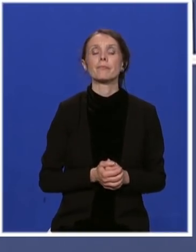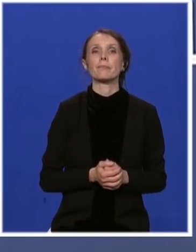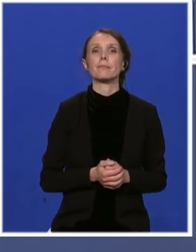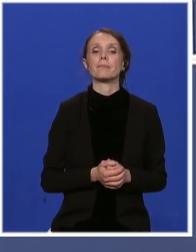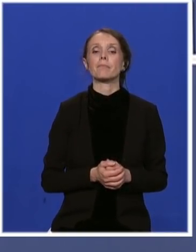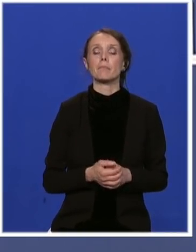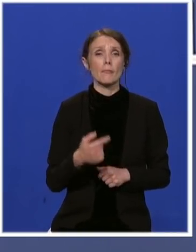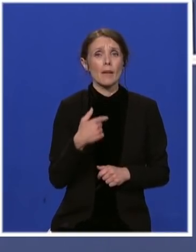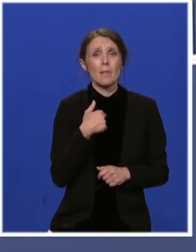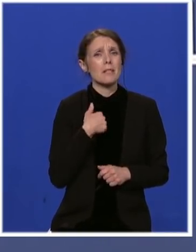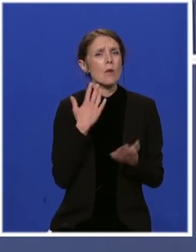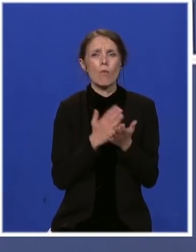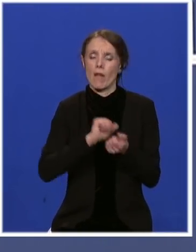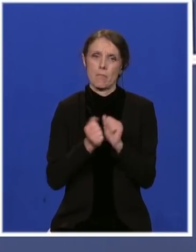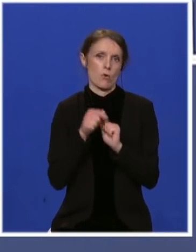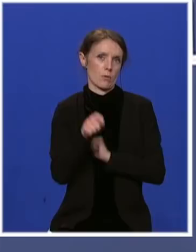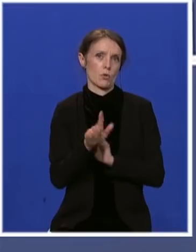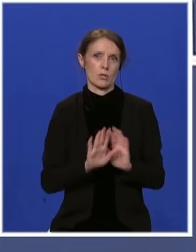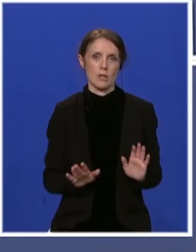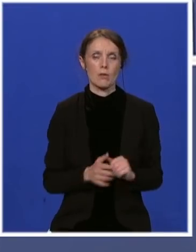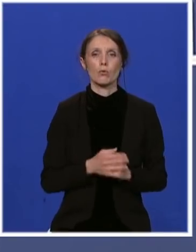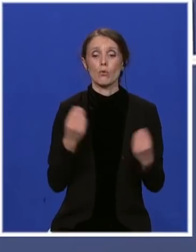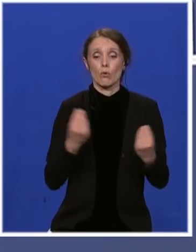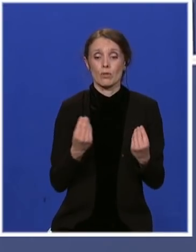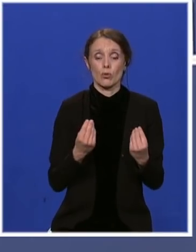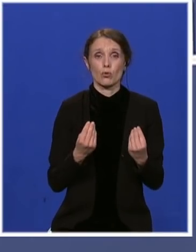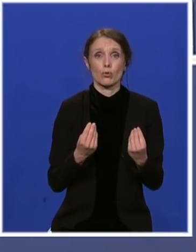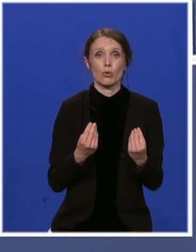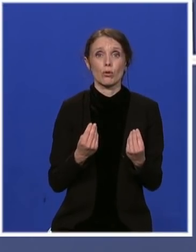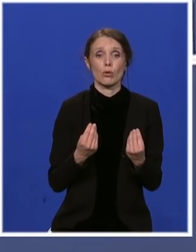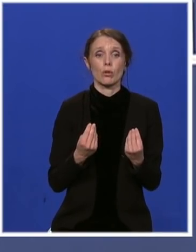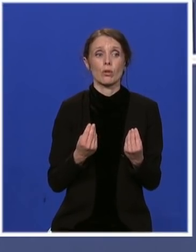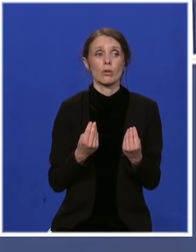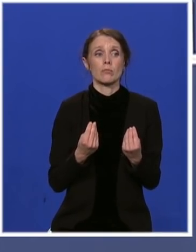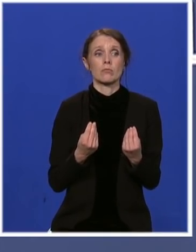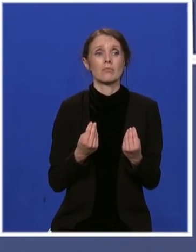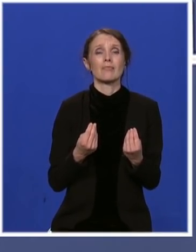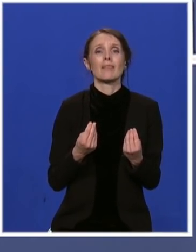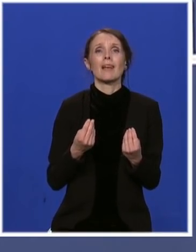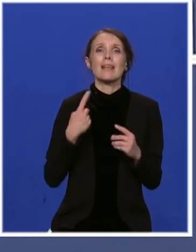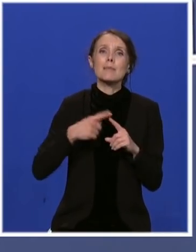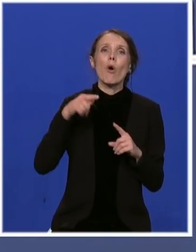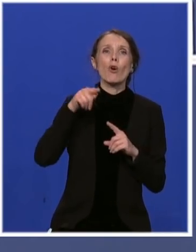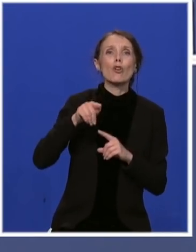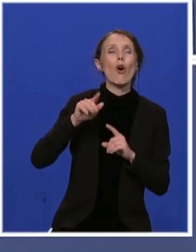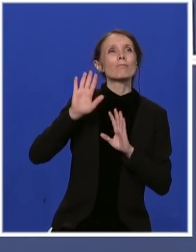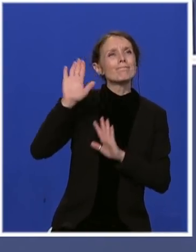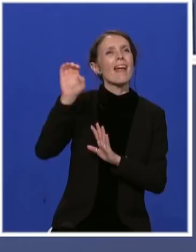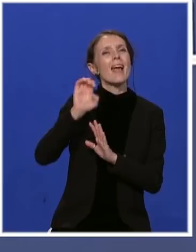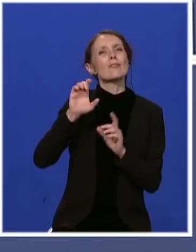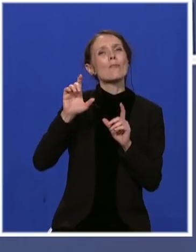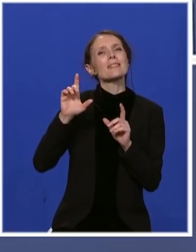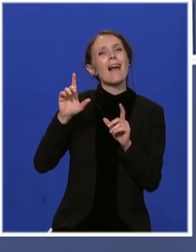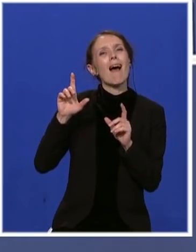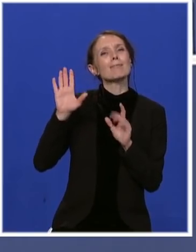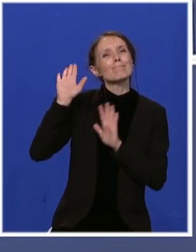Mi ćemo uvijek za to da se zalažemo. Zato što smatramo da je to ne zato što je to samo evropska tekovina i evropska vrednost i